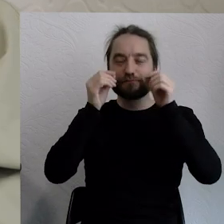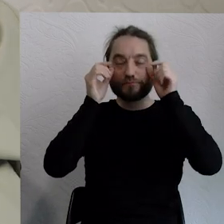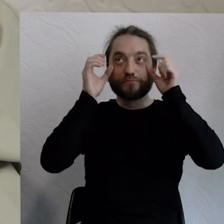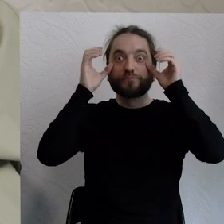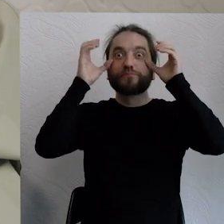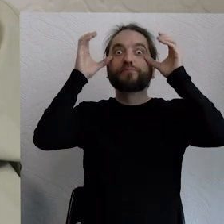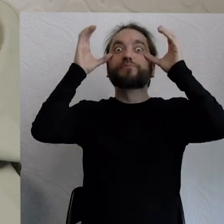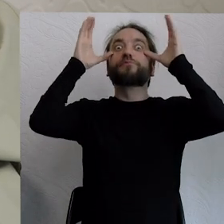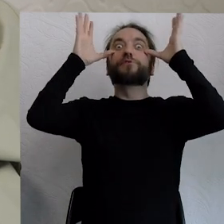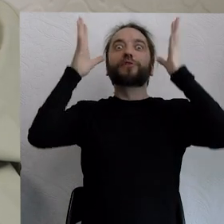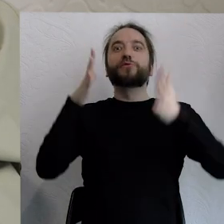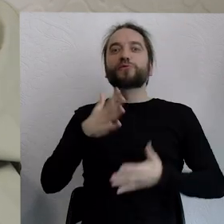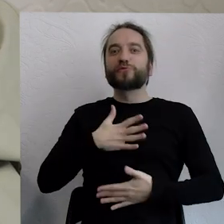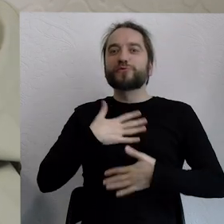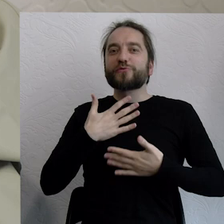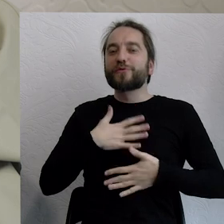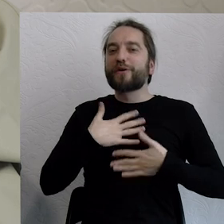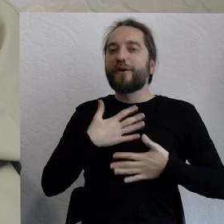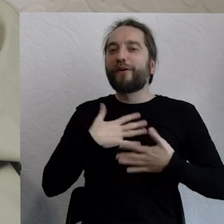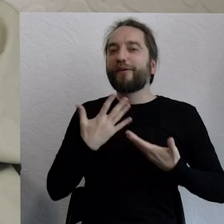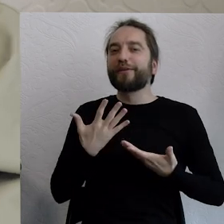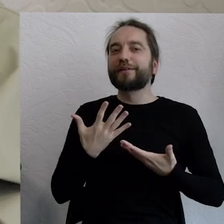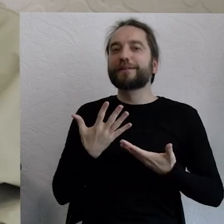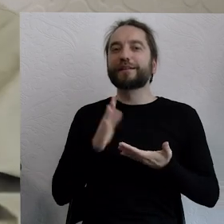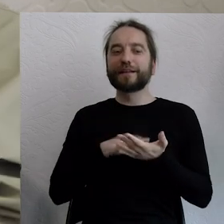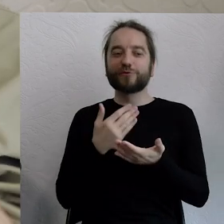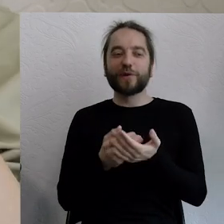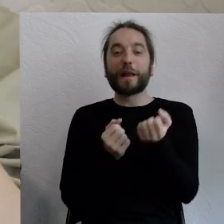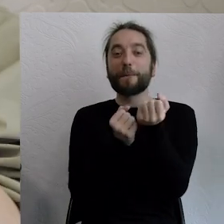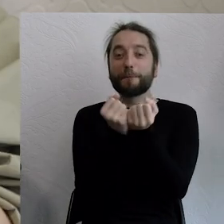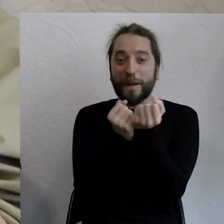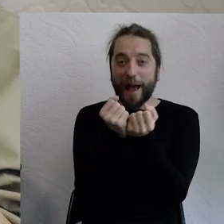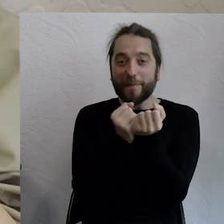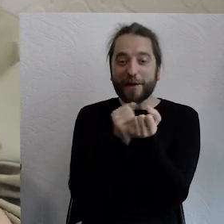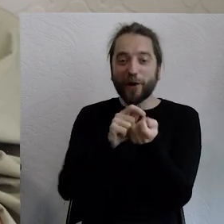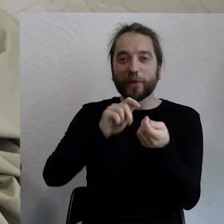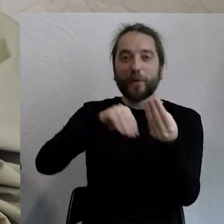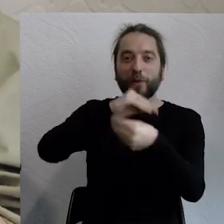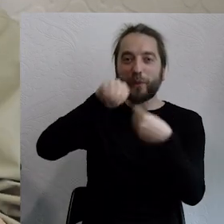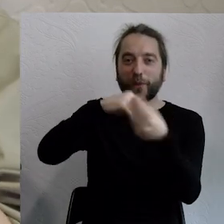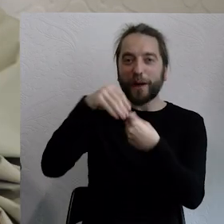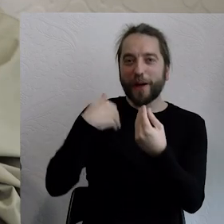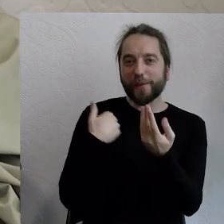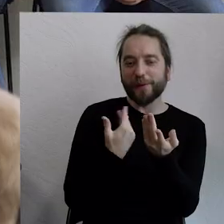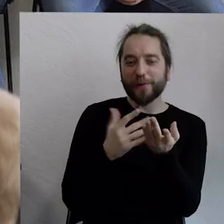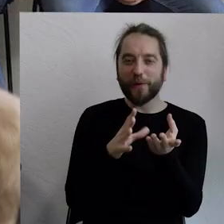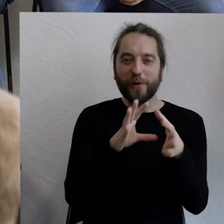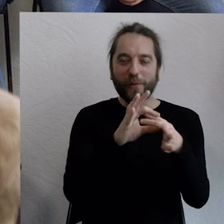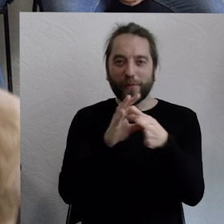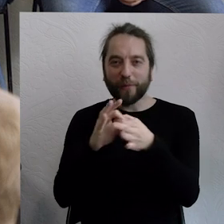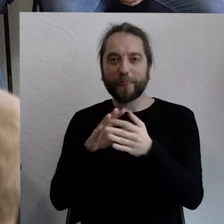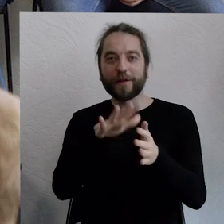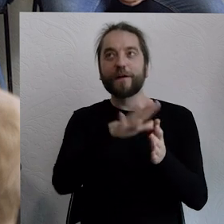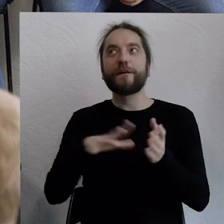czują pod palcami papier z recyklingu, który pięknie się skleja z tą przestrzenią, widzą